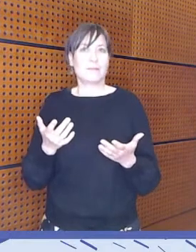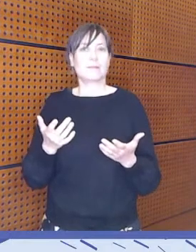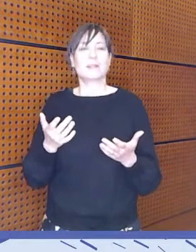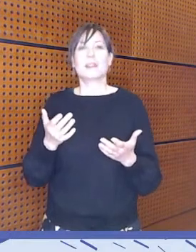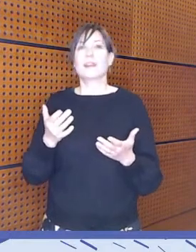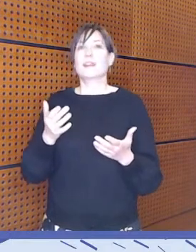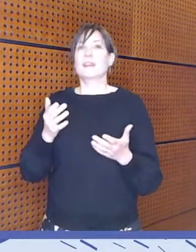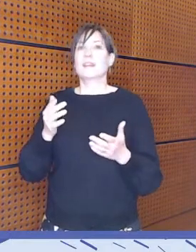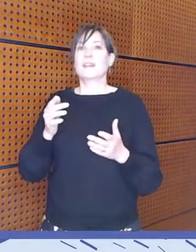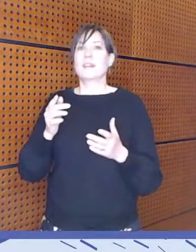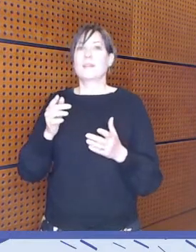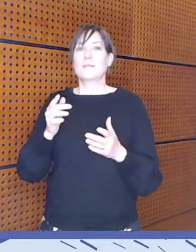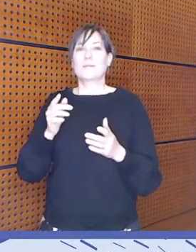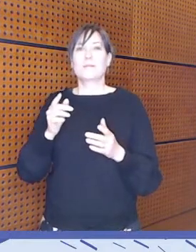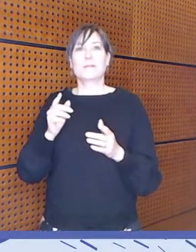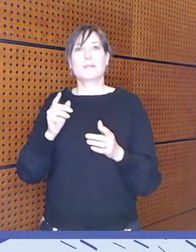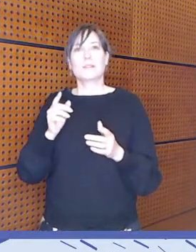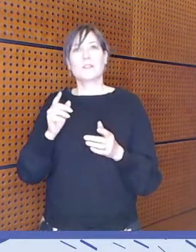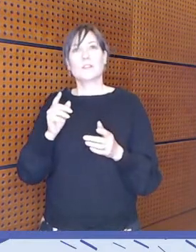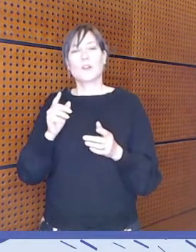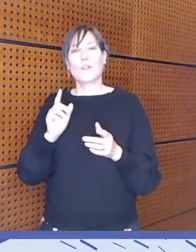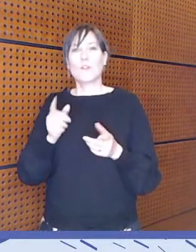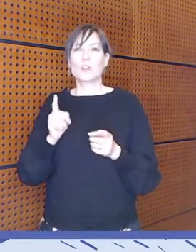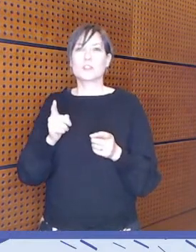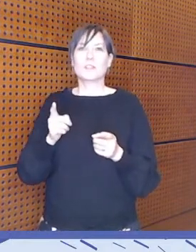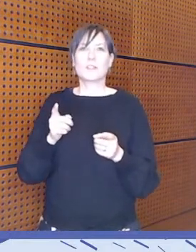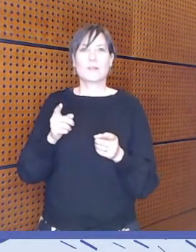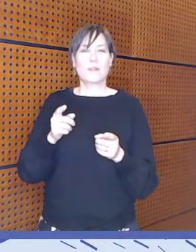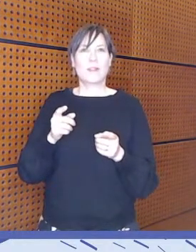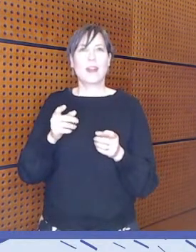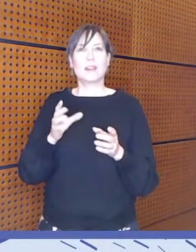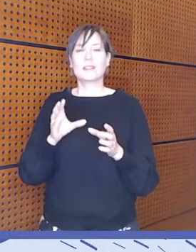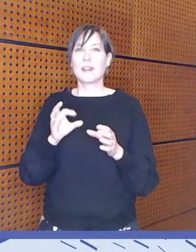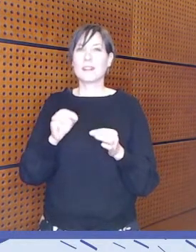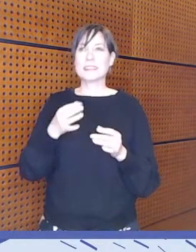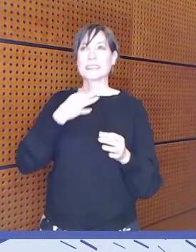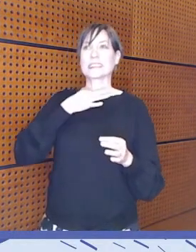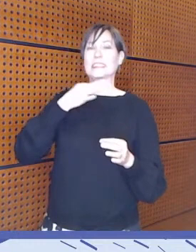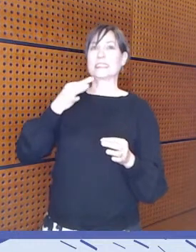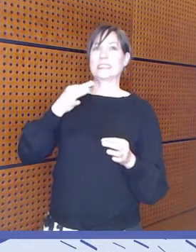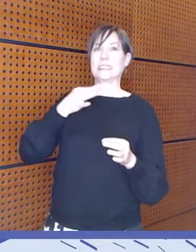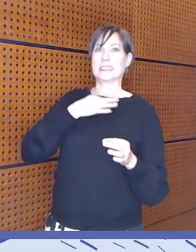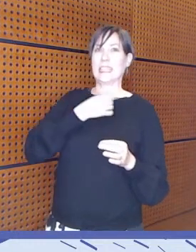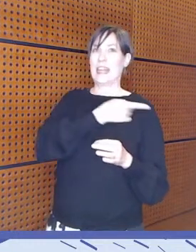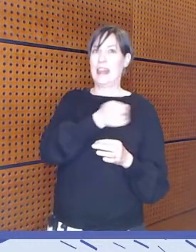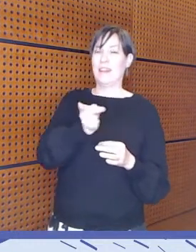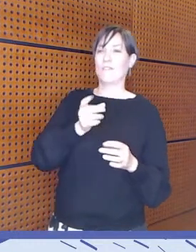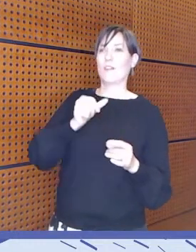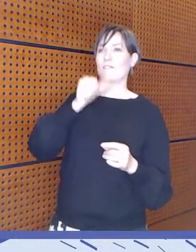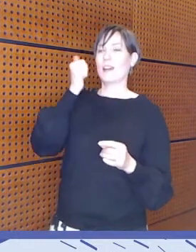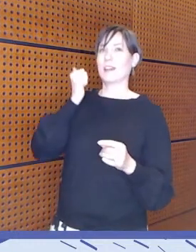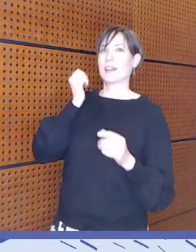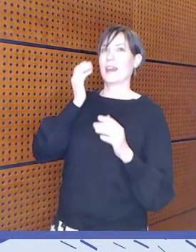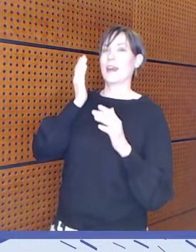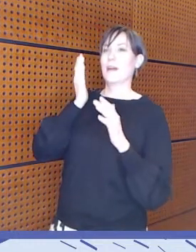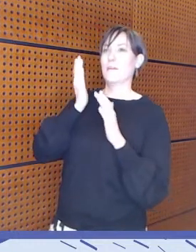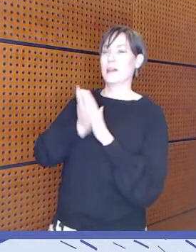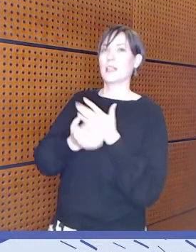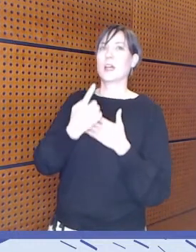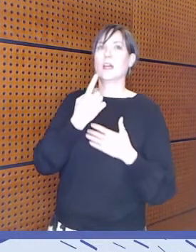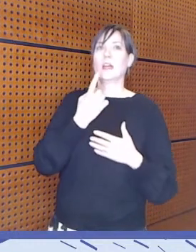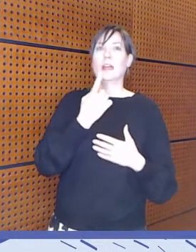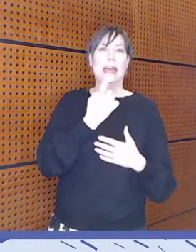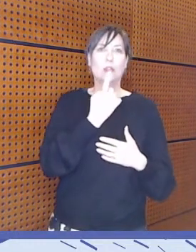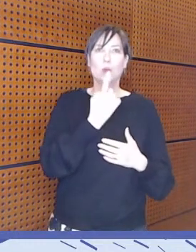siihen tapahtuu sellainen jakautuminen, se kynnys on tosi korkea lähteä, koska he ovat sitten tavallaan vastuussa. Yksilöhän ei edusta